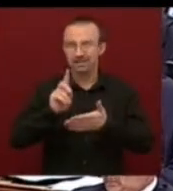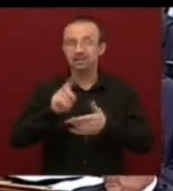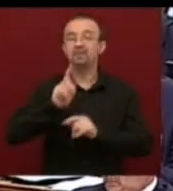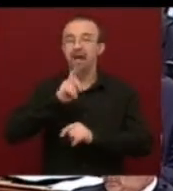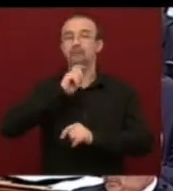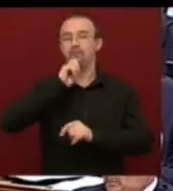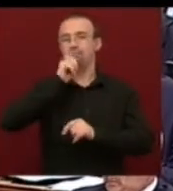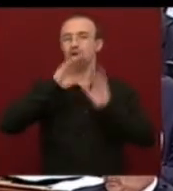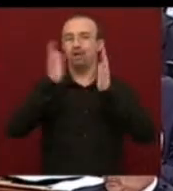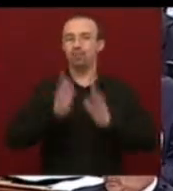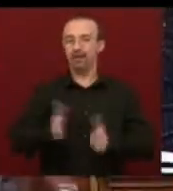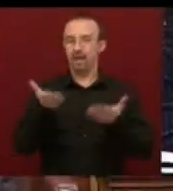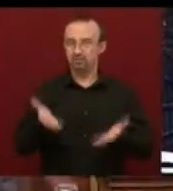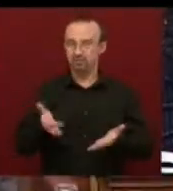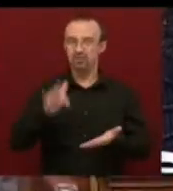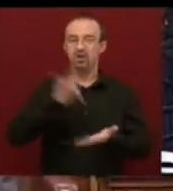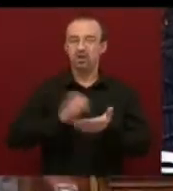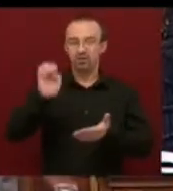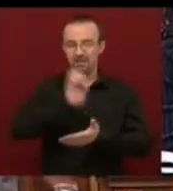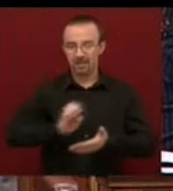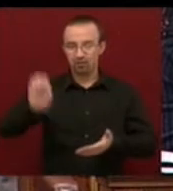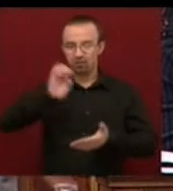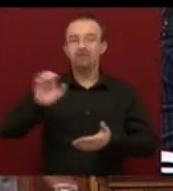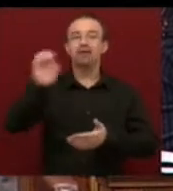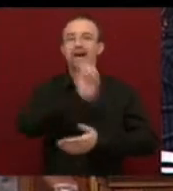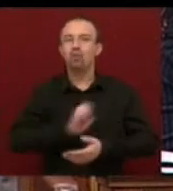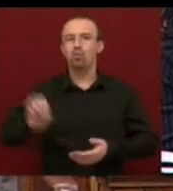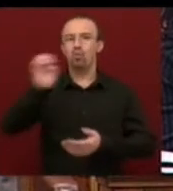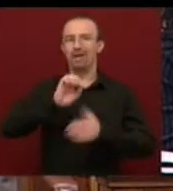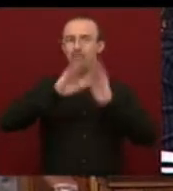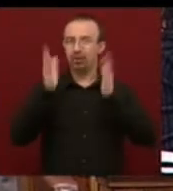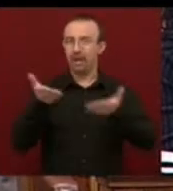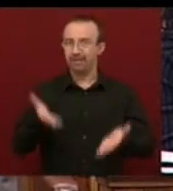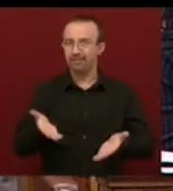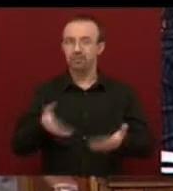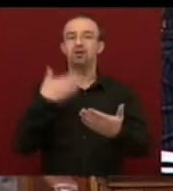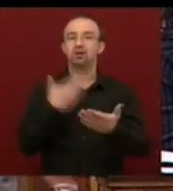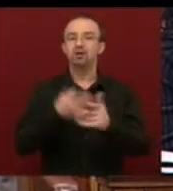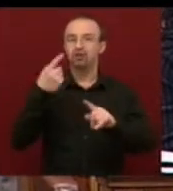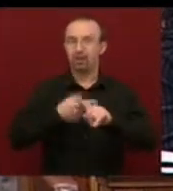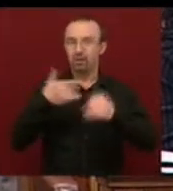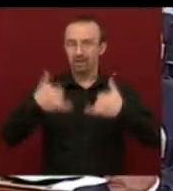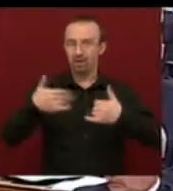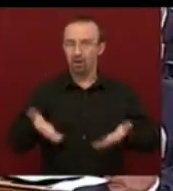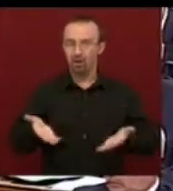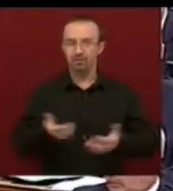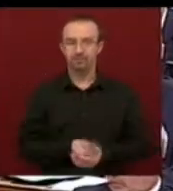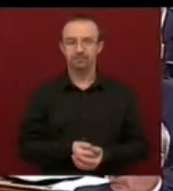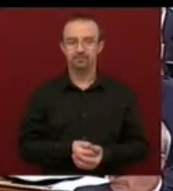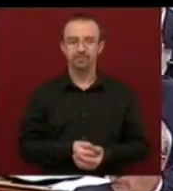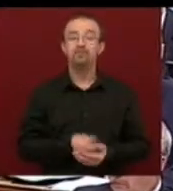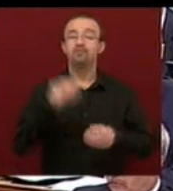magyar modellé, majd utána közép-európai, majd utána európai modellé összeálló gazdaságpolitikát követünk. Hiszen,